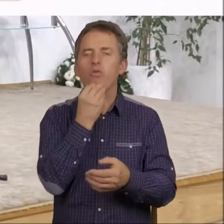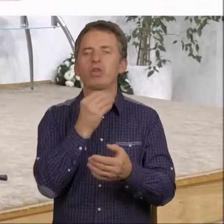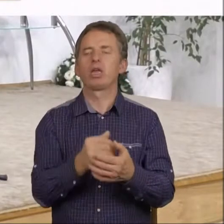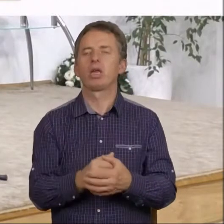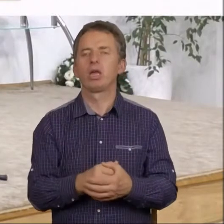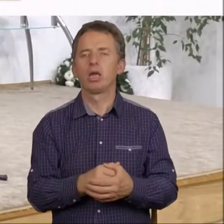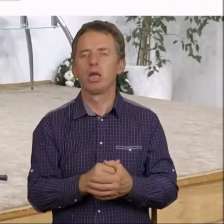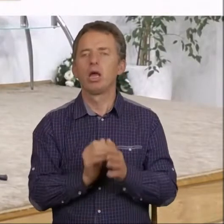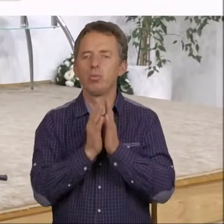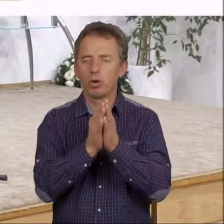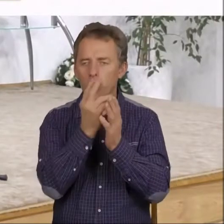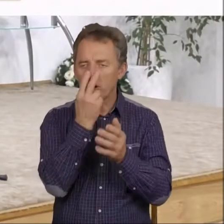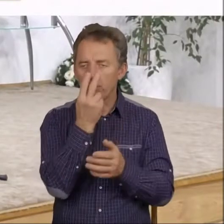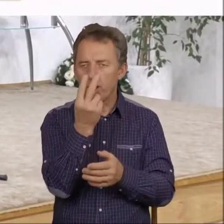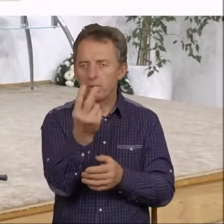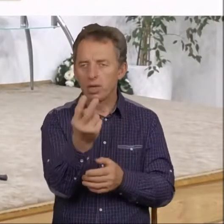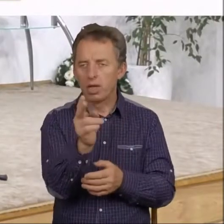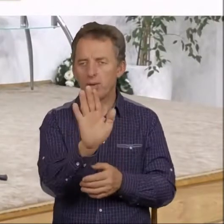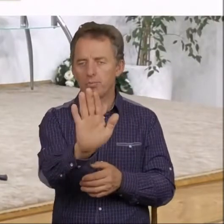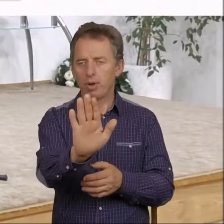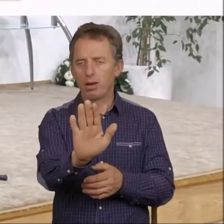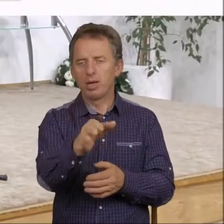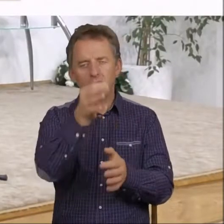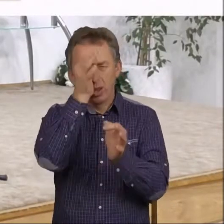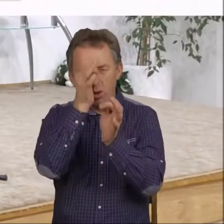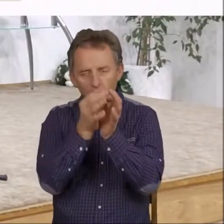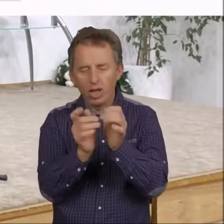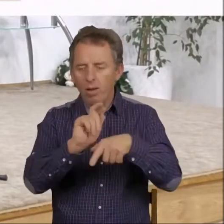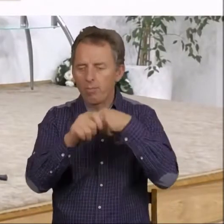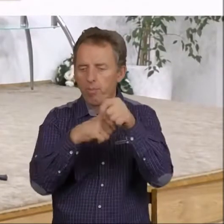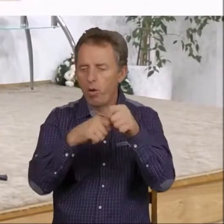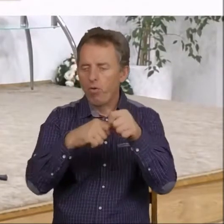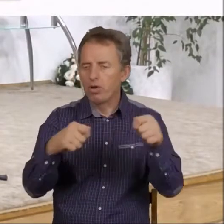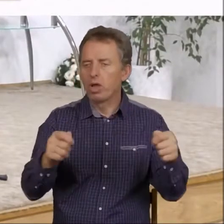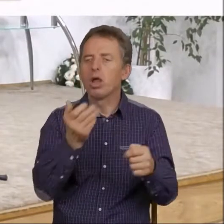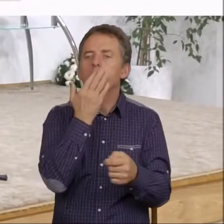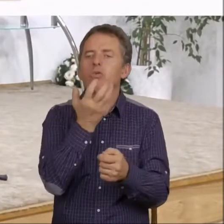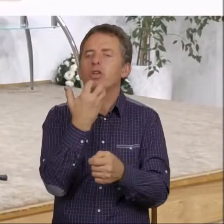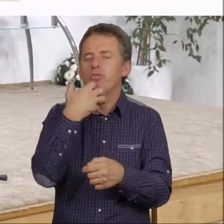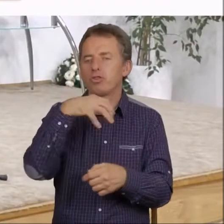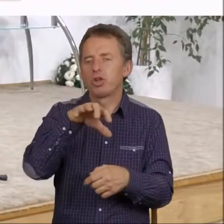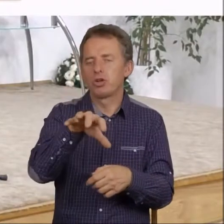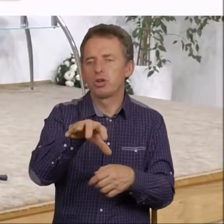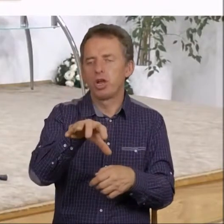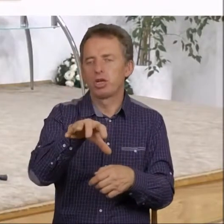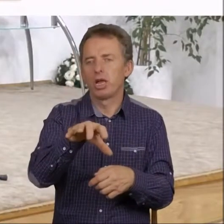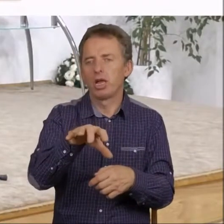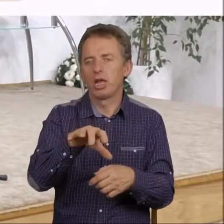I proszę popatrzeć, że mamy ewidentne powiązanie tego, o mówiliśmy wcześniej, prawda,